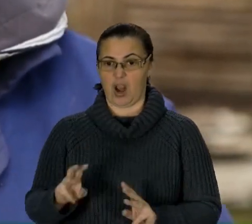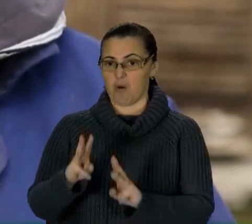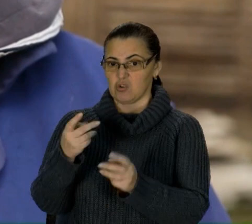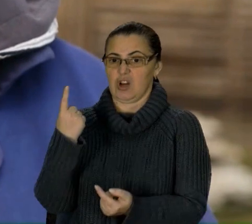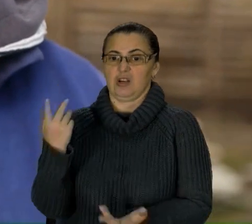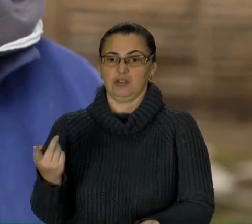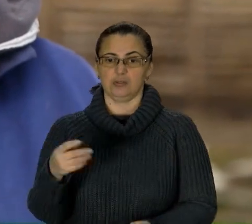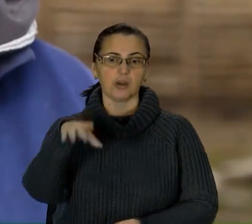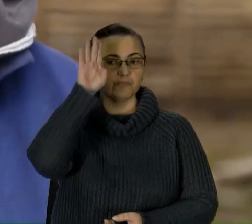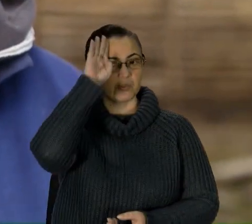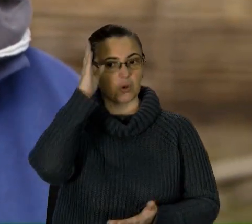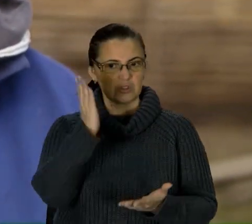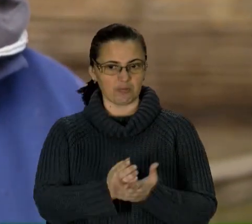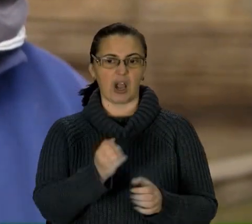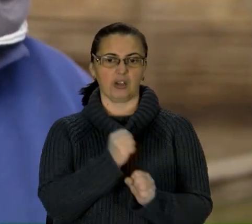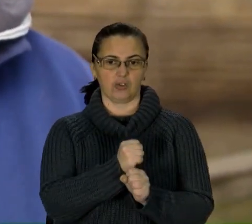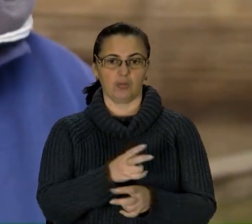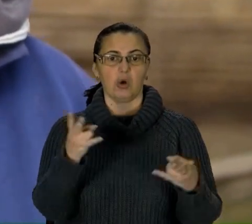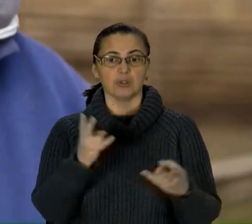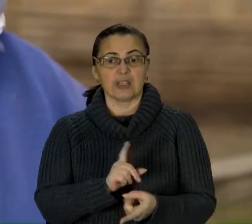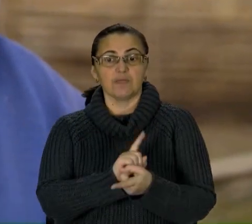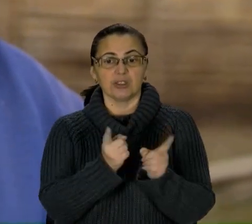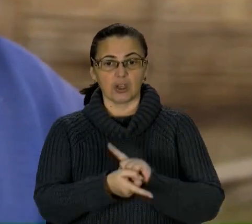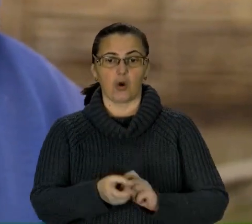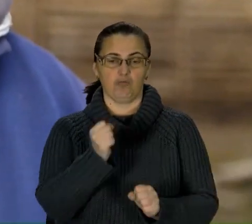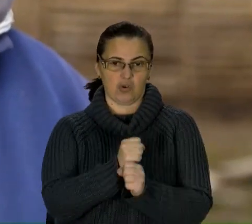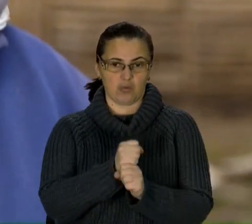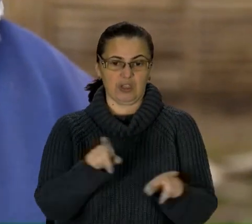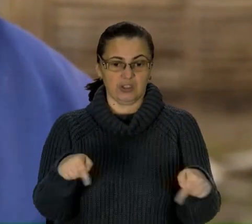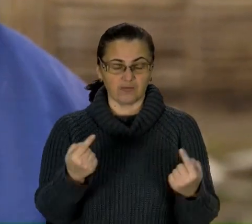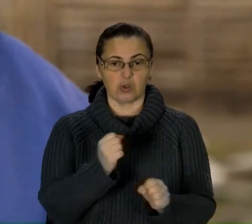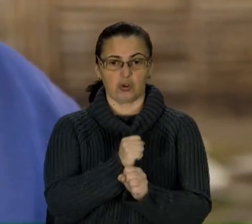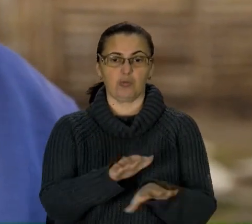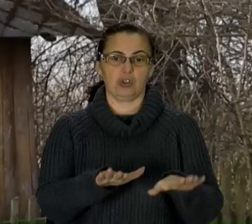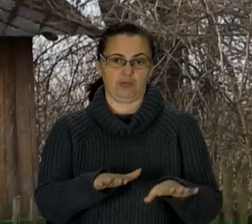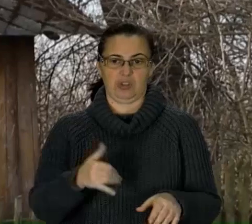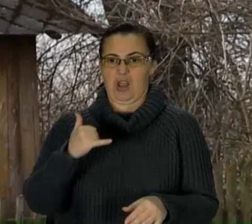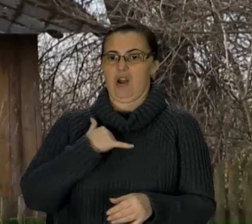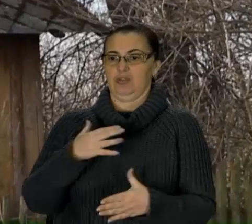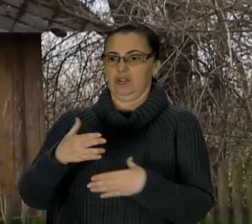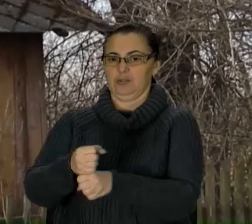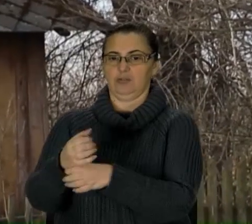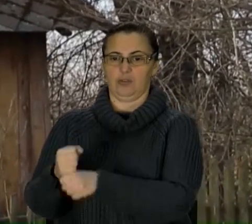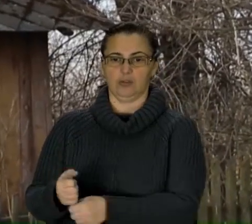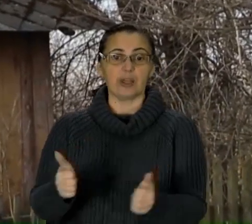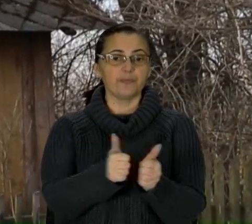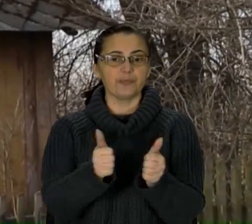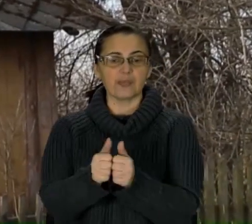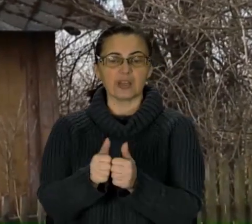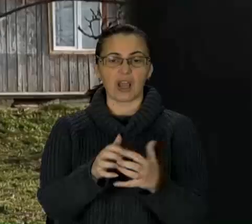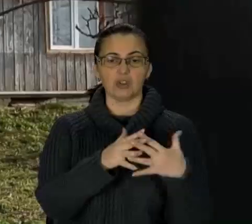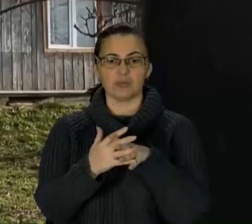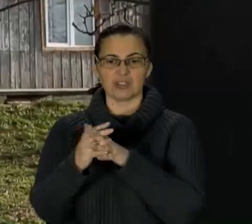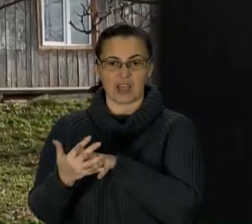роботу, то треба наоборот робити робочі місця, а не скорочувати. А в де скорочення. У довколишніх селах хати